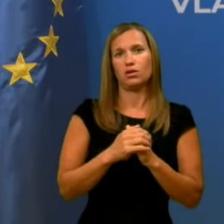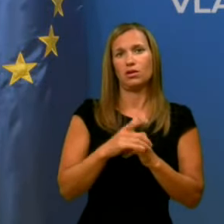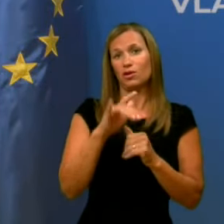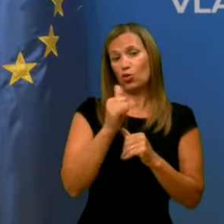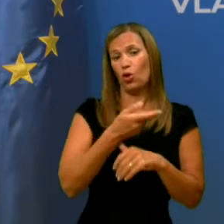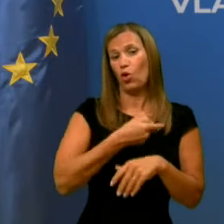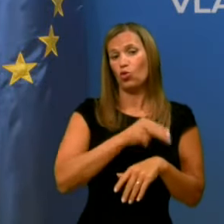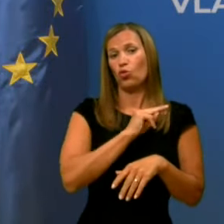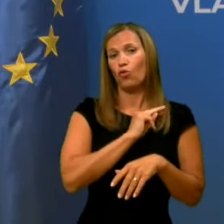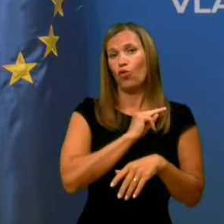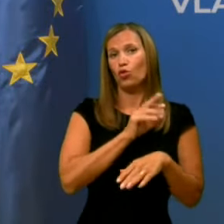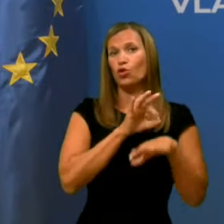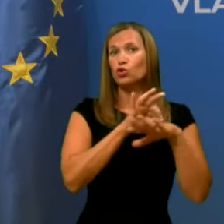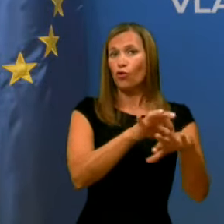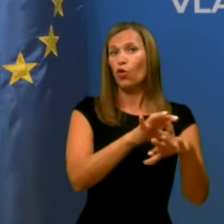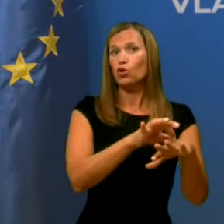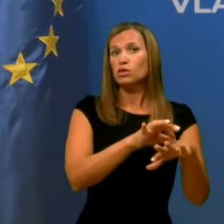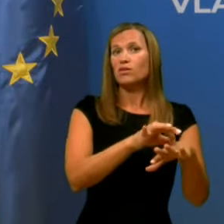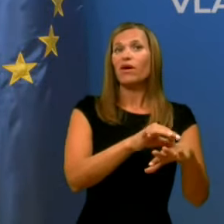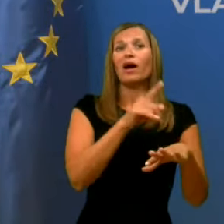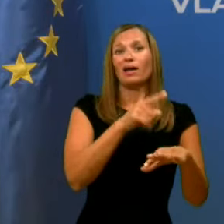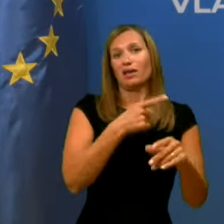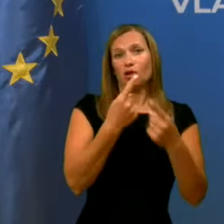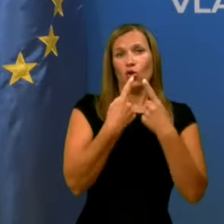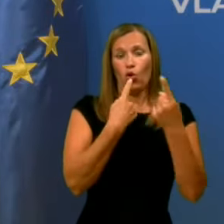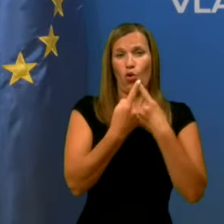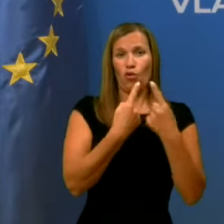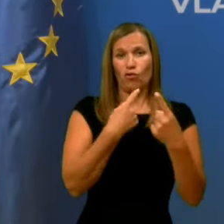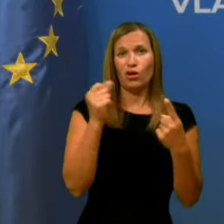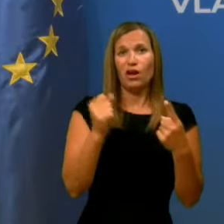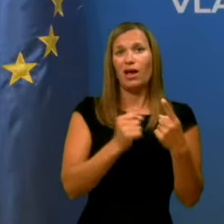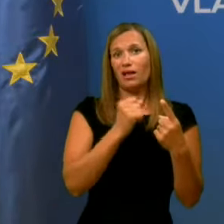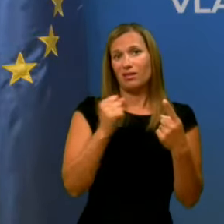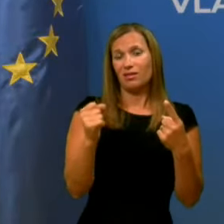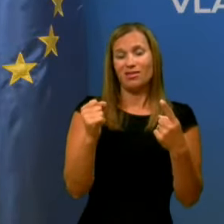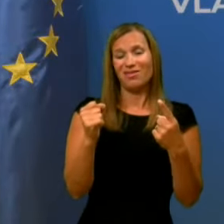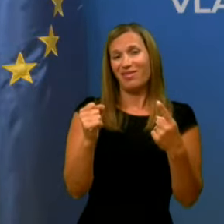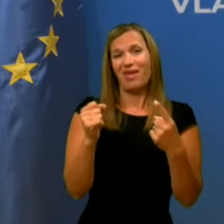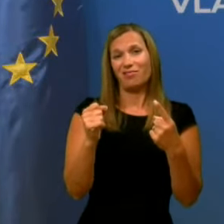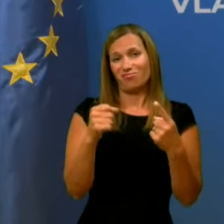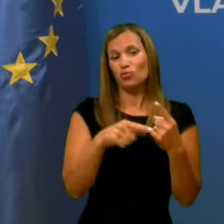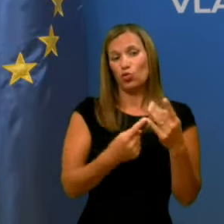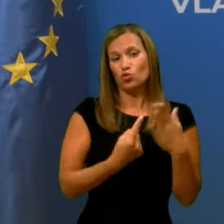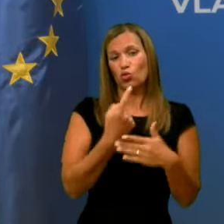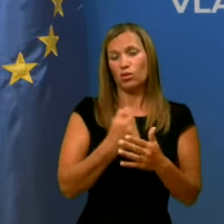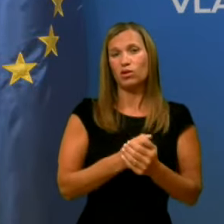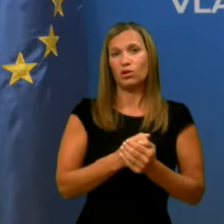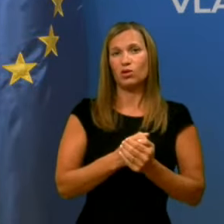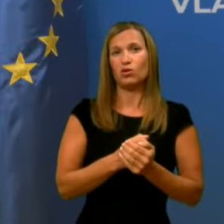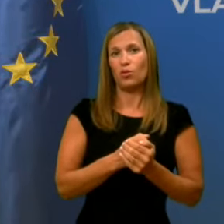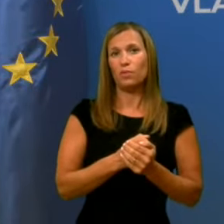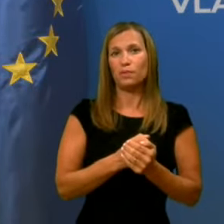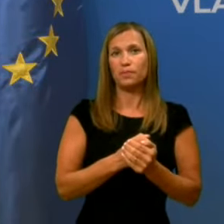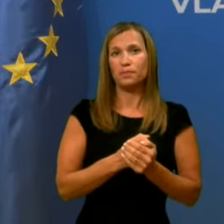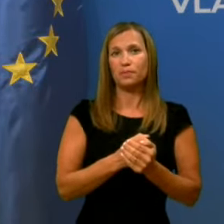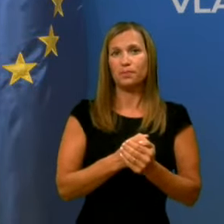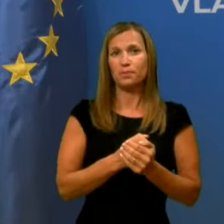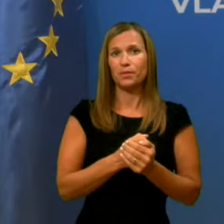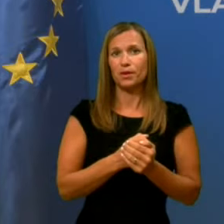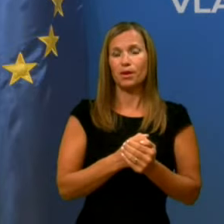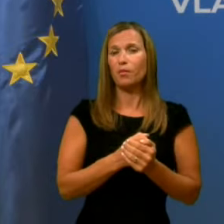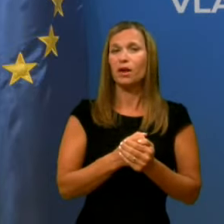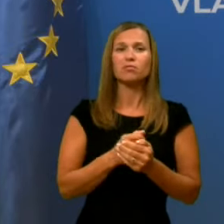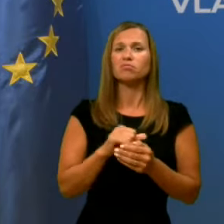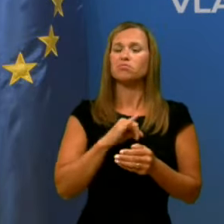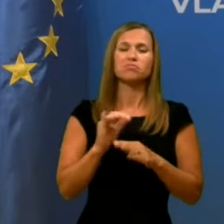odgovornost vodstva in slabega dogovora, da se do tega ni prišlo. Kljub vsemu, zadeve